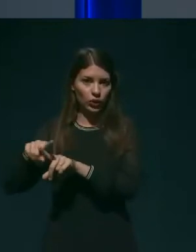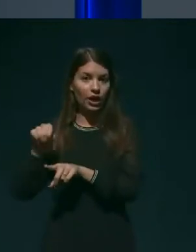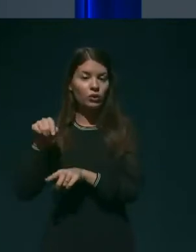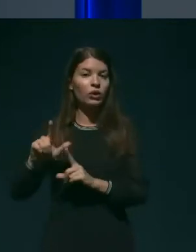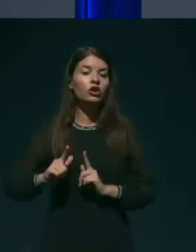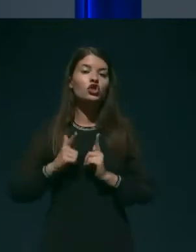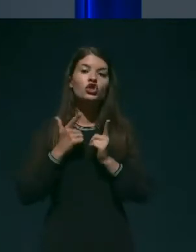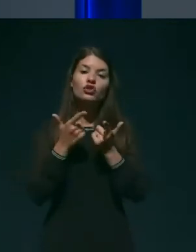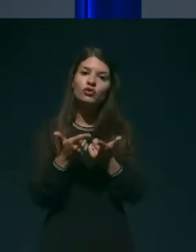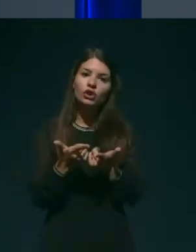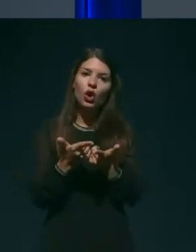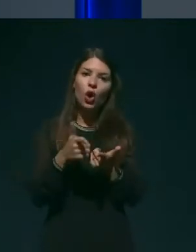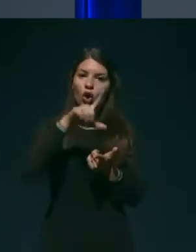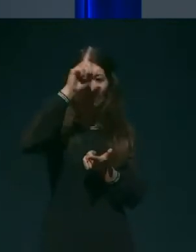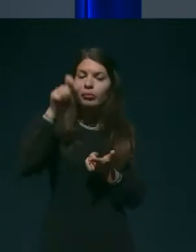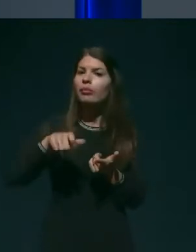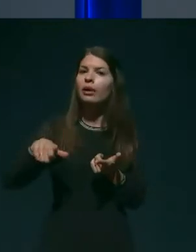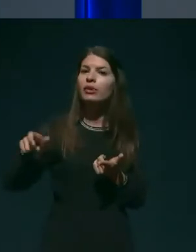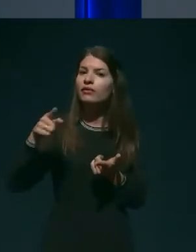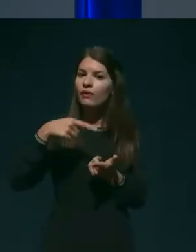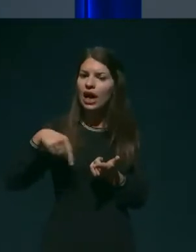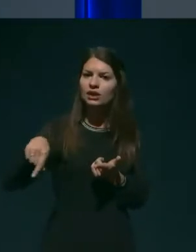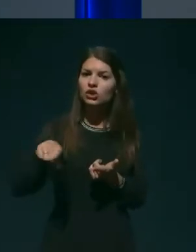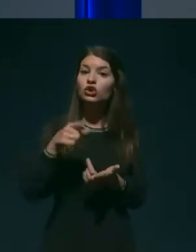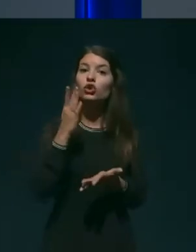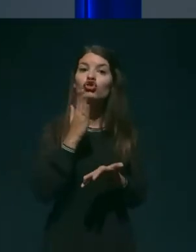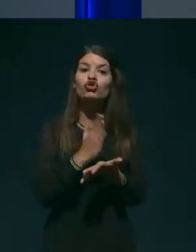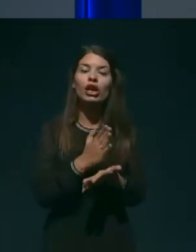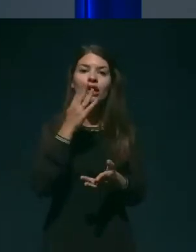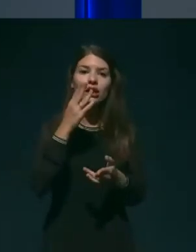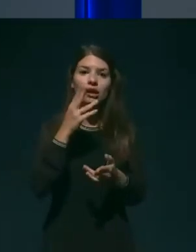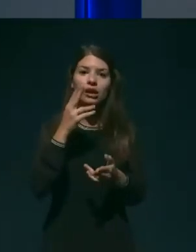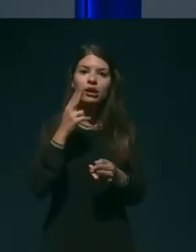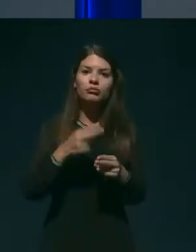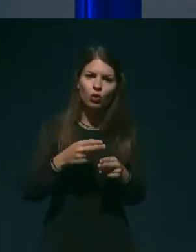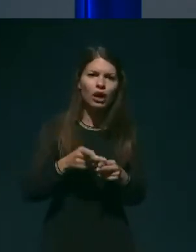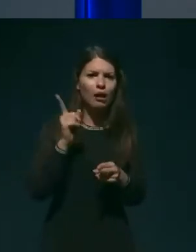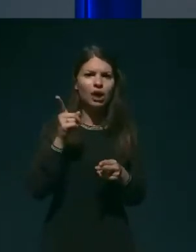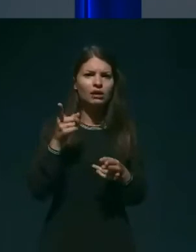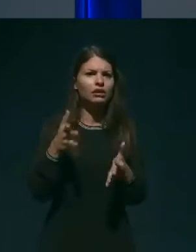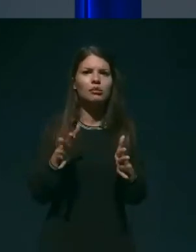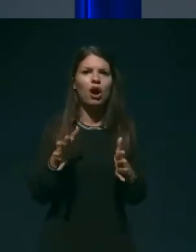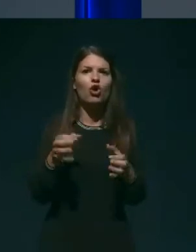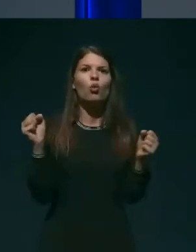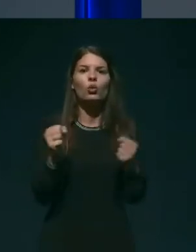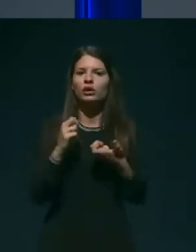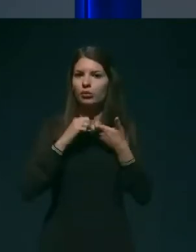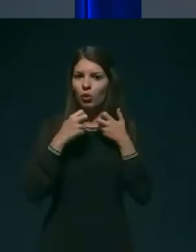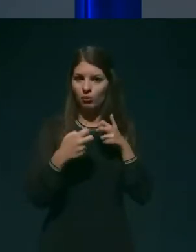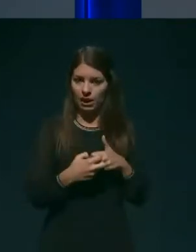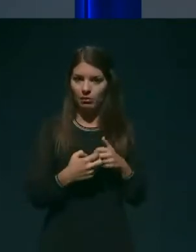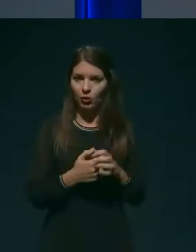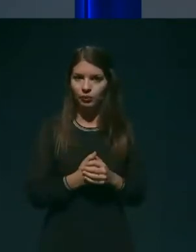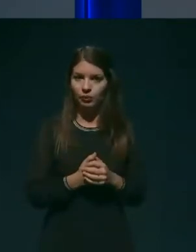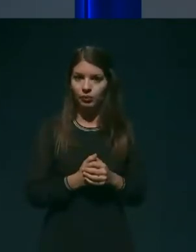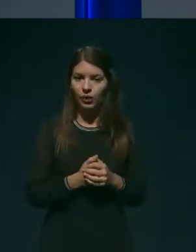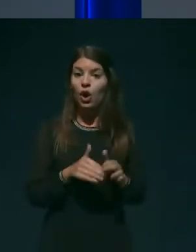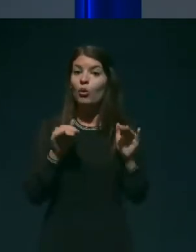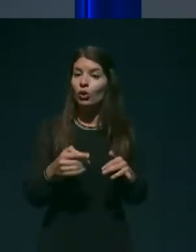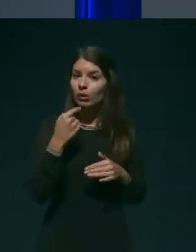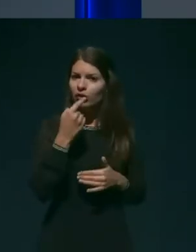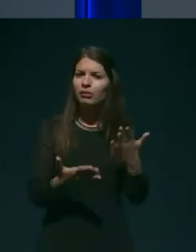prebivalci doma, ki so sicer zboleli, ampak nima težke klinične slike. Tukaj to je podar, da približno 70%